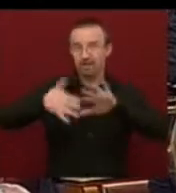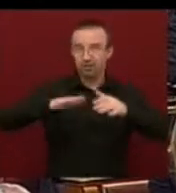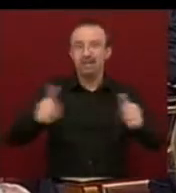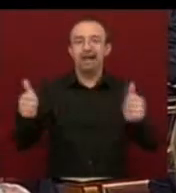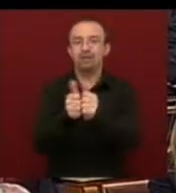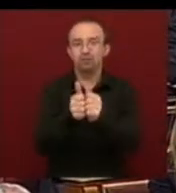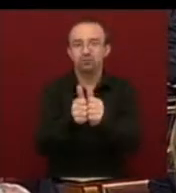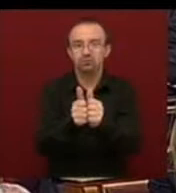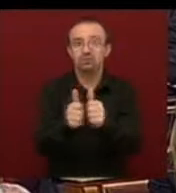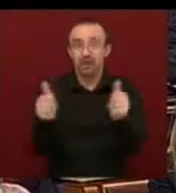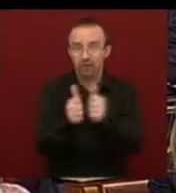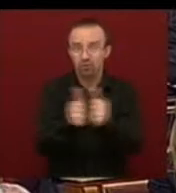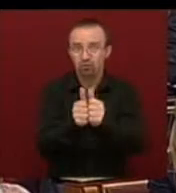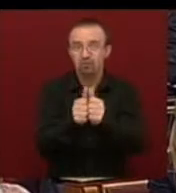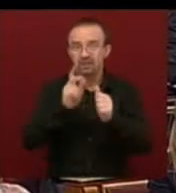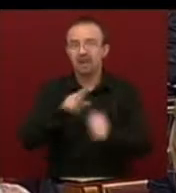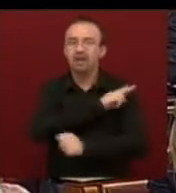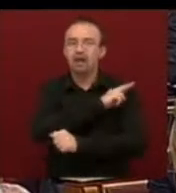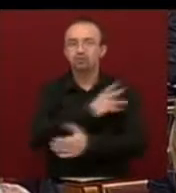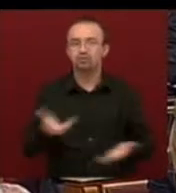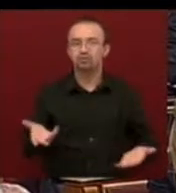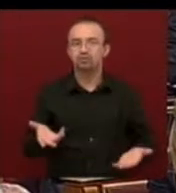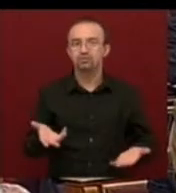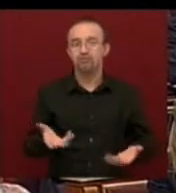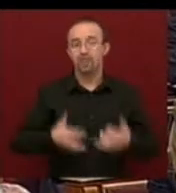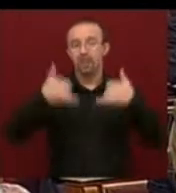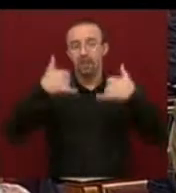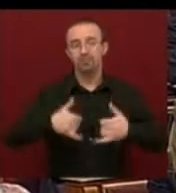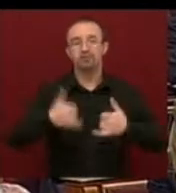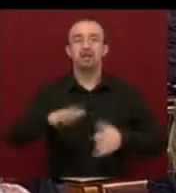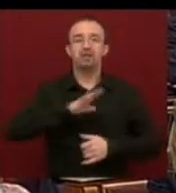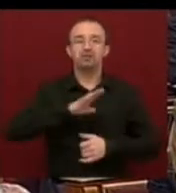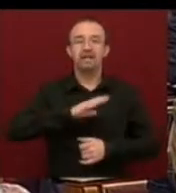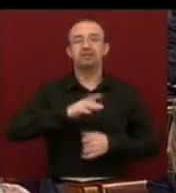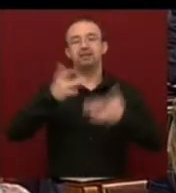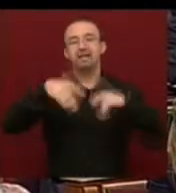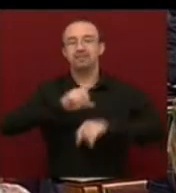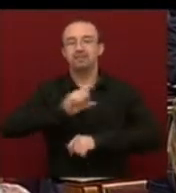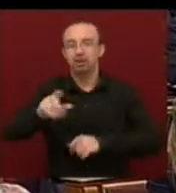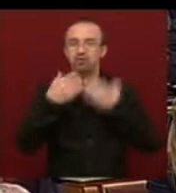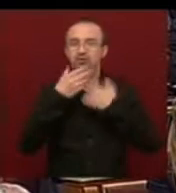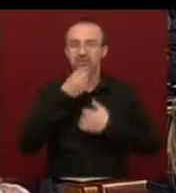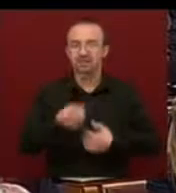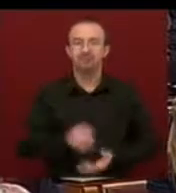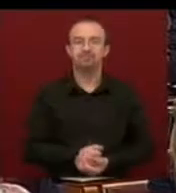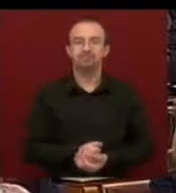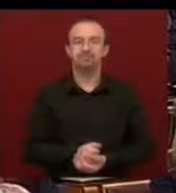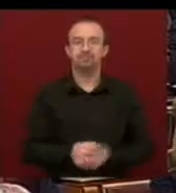együtt, együtt kell felelősség tenni a jelenlegi kockázat és helyzetünkkel. Köszönöm szépen.